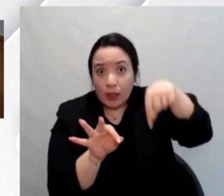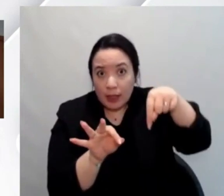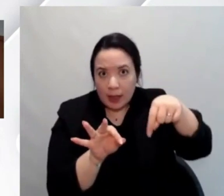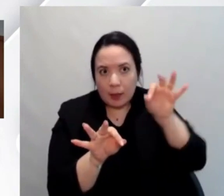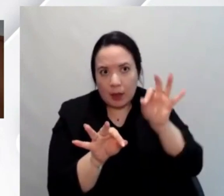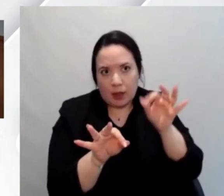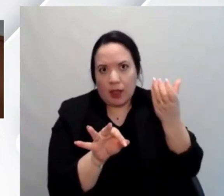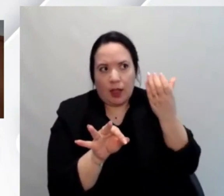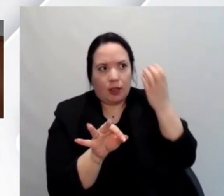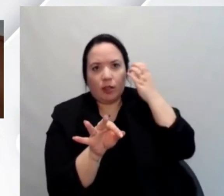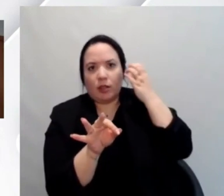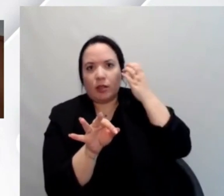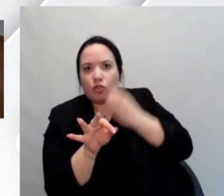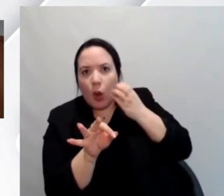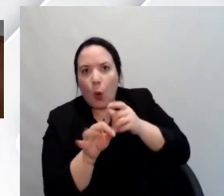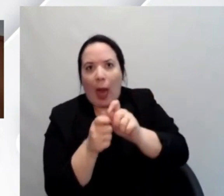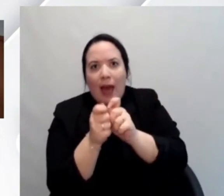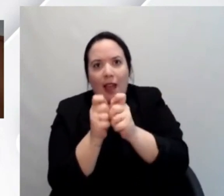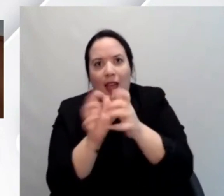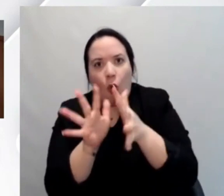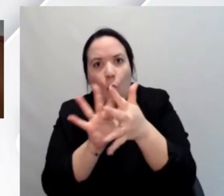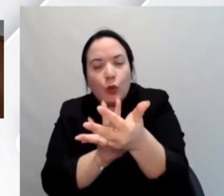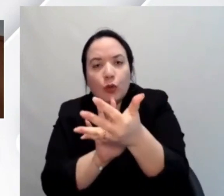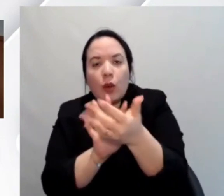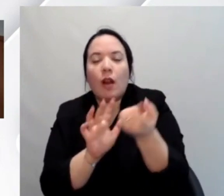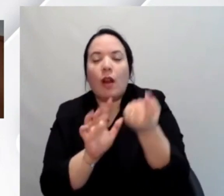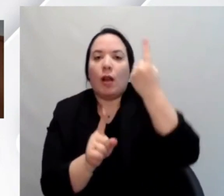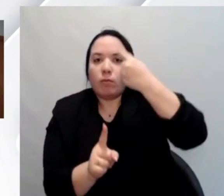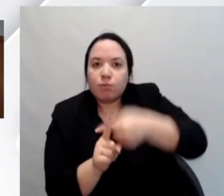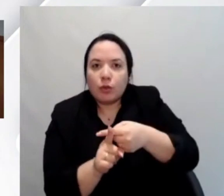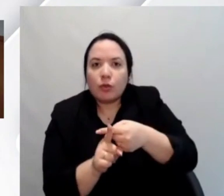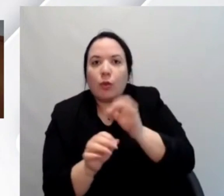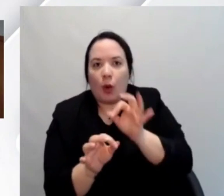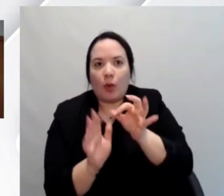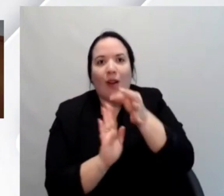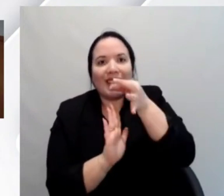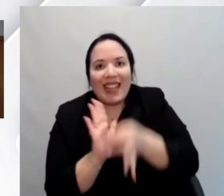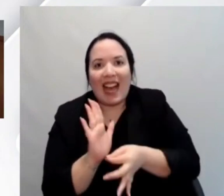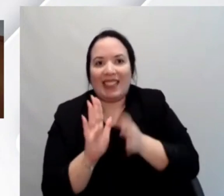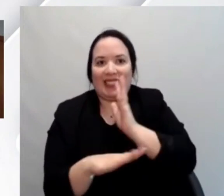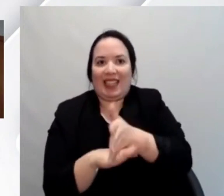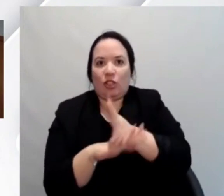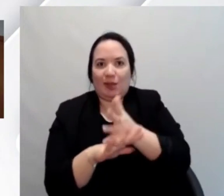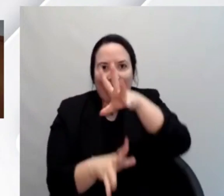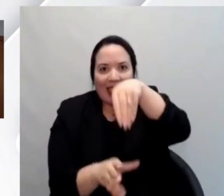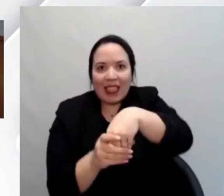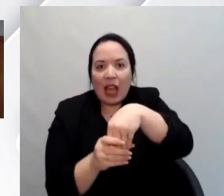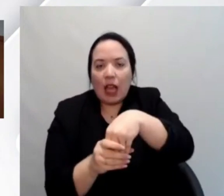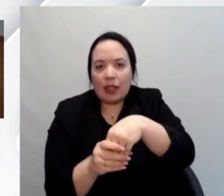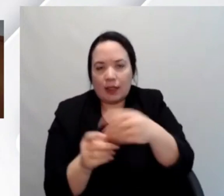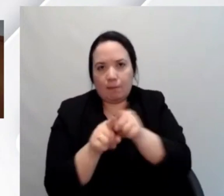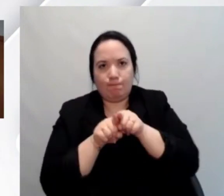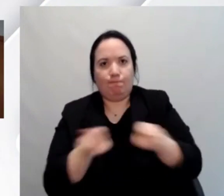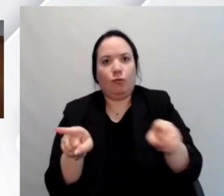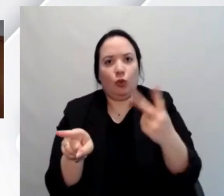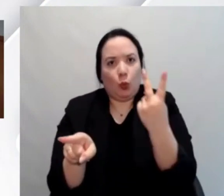stessi, quindi dagli smartphone, dai tablet e anche rispetto alle caratteristiche di accessibilità. in due direzioni,